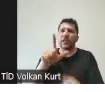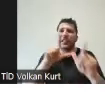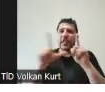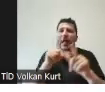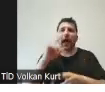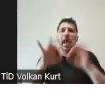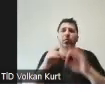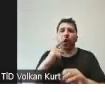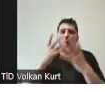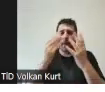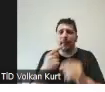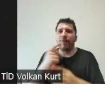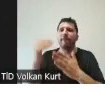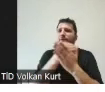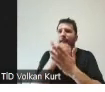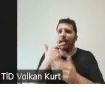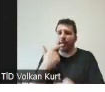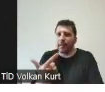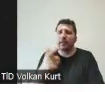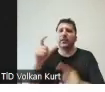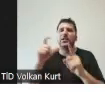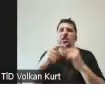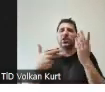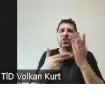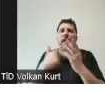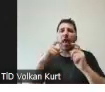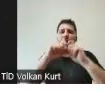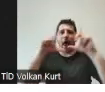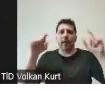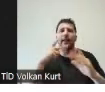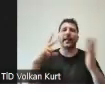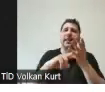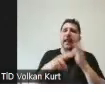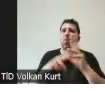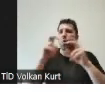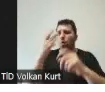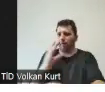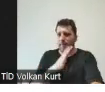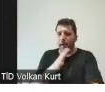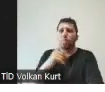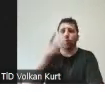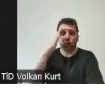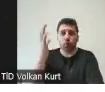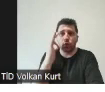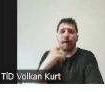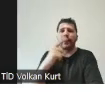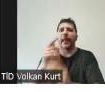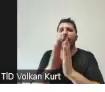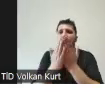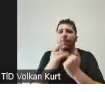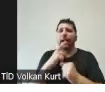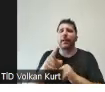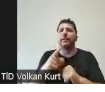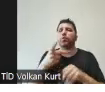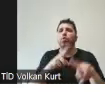üzerine de olabilir. Veri toplama, dijital haritalandırma gibi daha teknik konular da olabilir. Uzman, rehberlik ve mentorluk